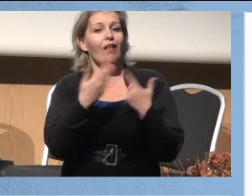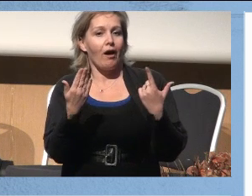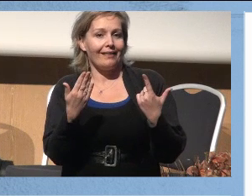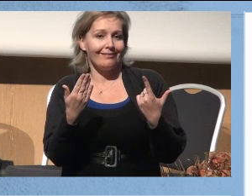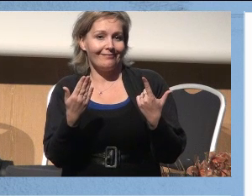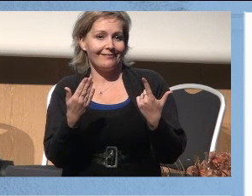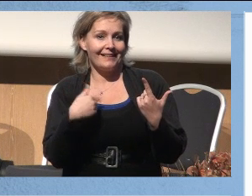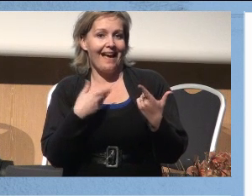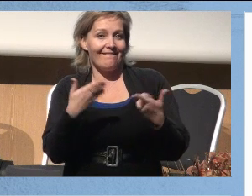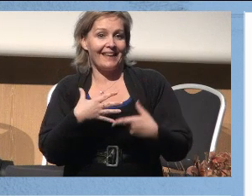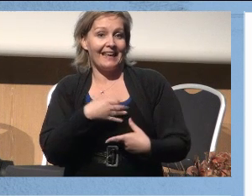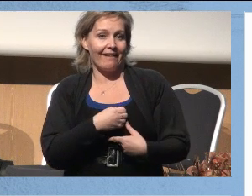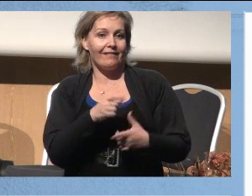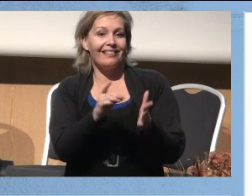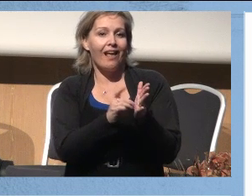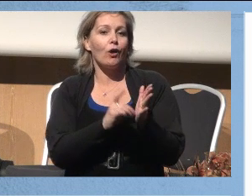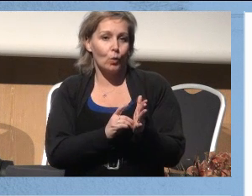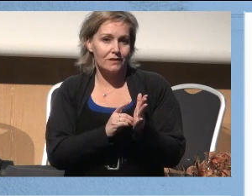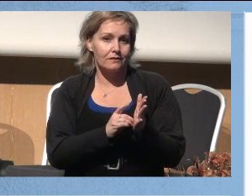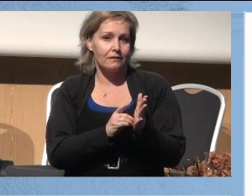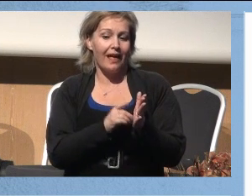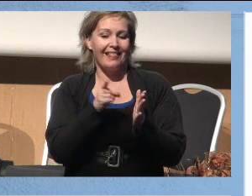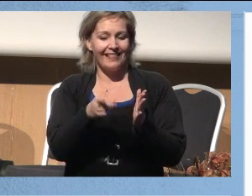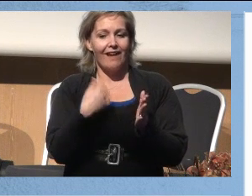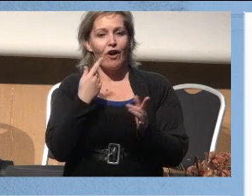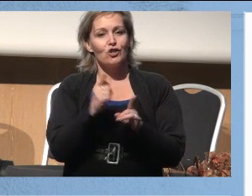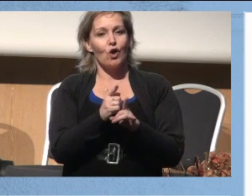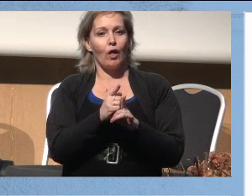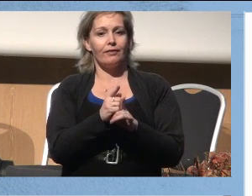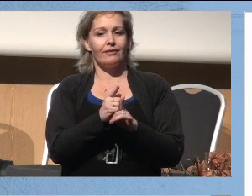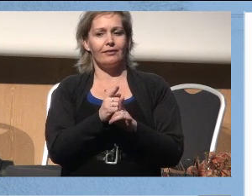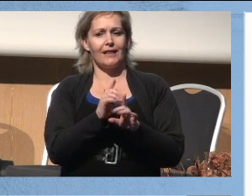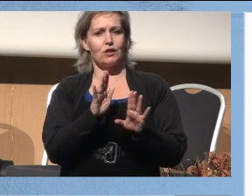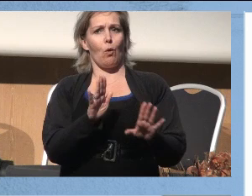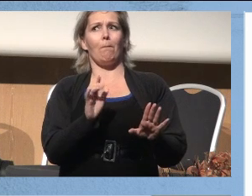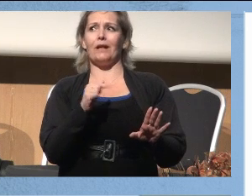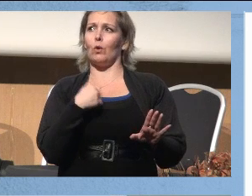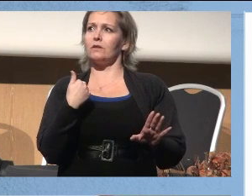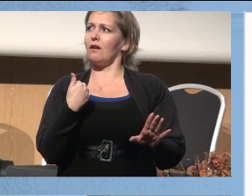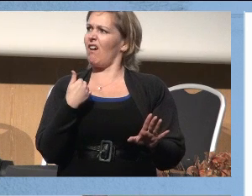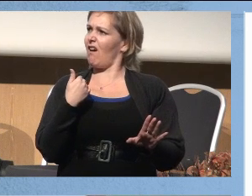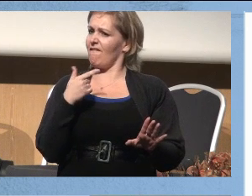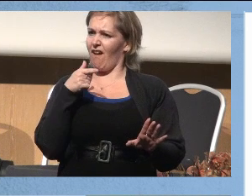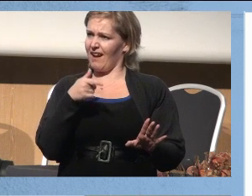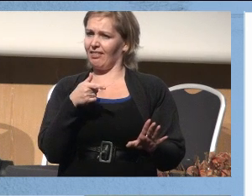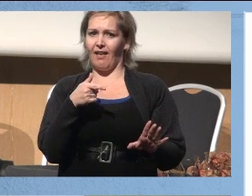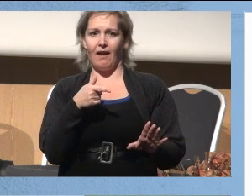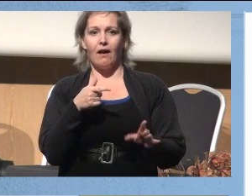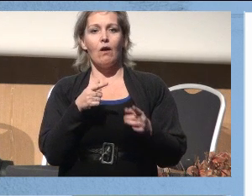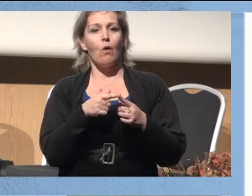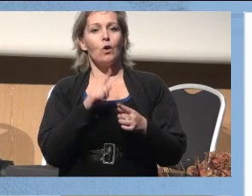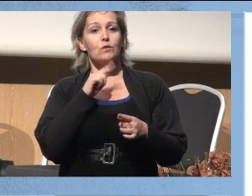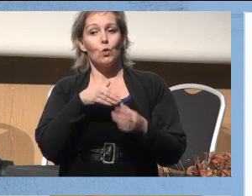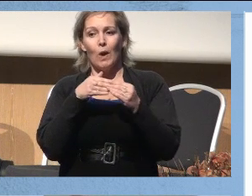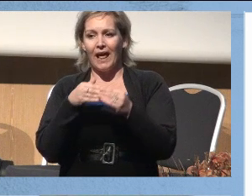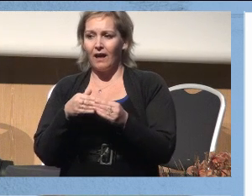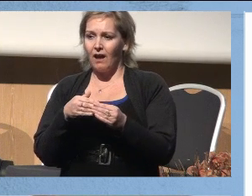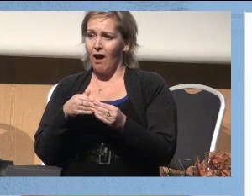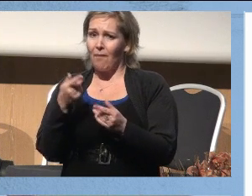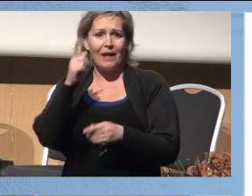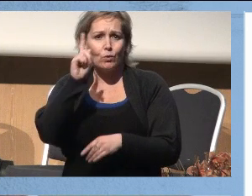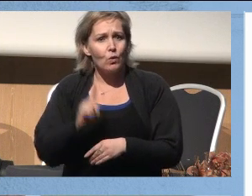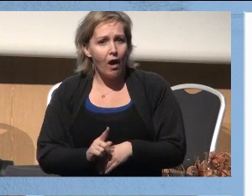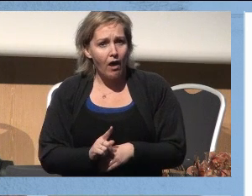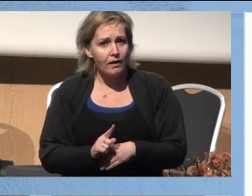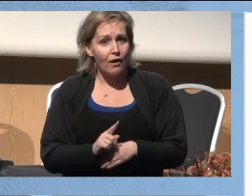jeg fikk kreftdiagnosen. Og dette var litt sånn der, det stoppet litt opp hos oss, hva i all verden er dette? Og så spurte jeg noen kollegaer, men det er ikke noe